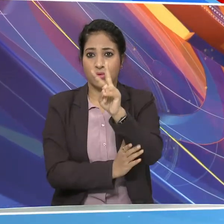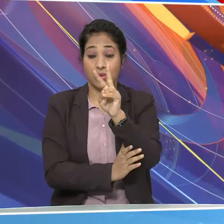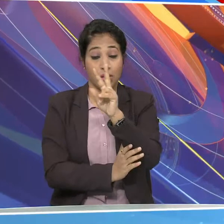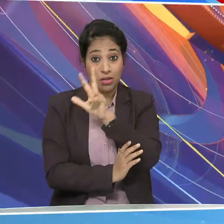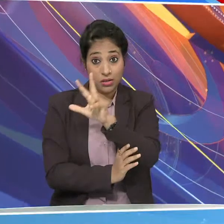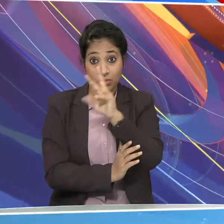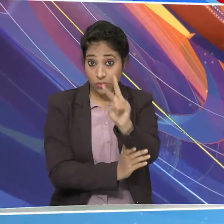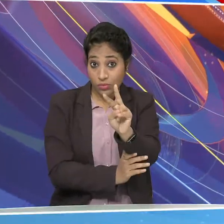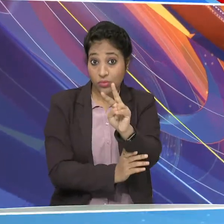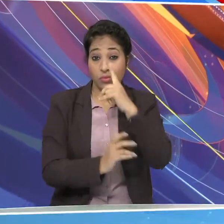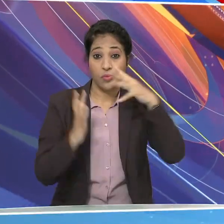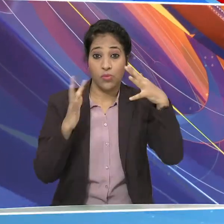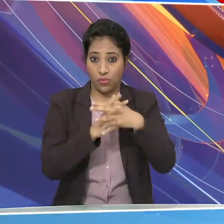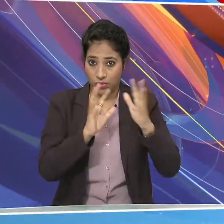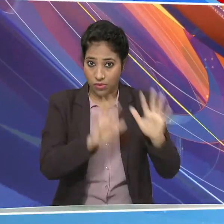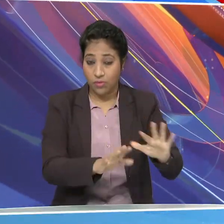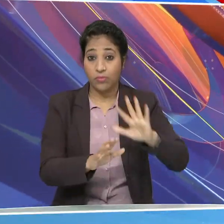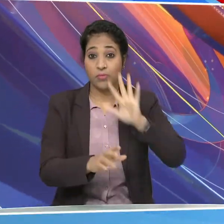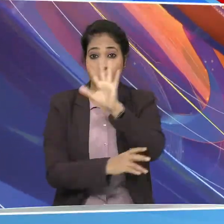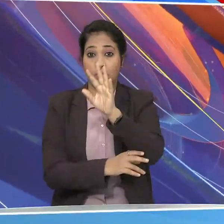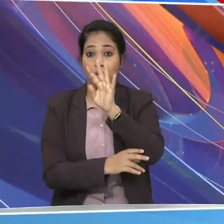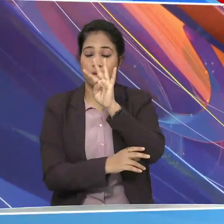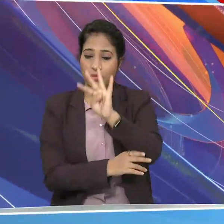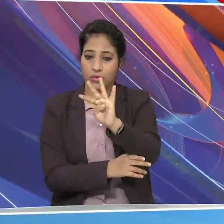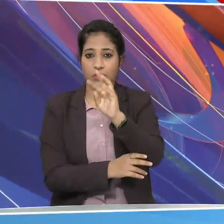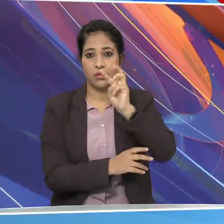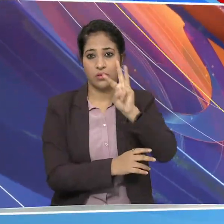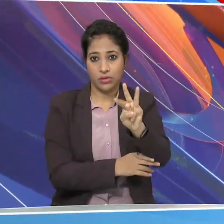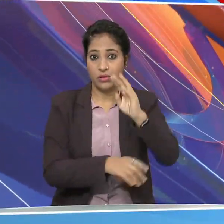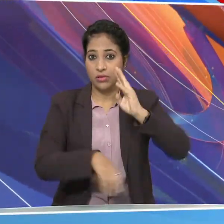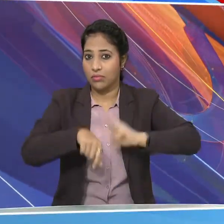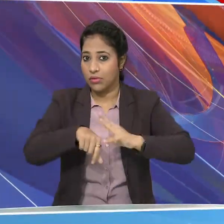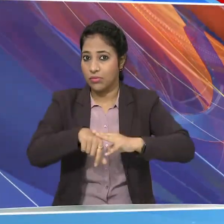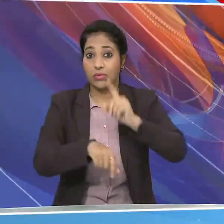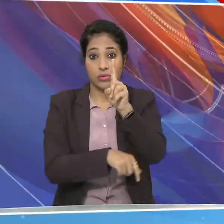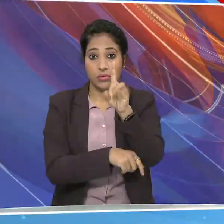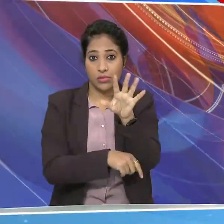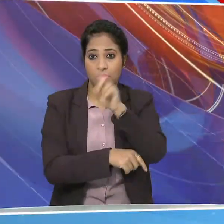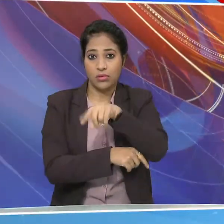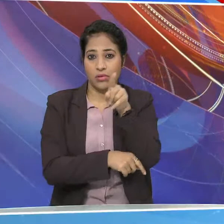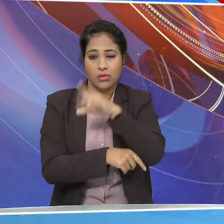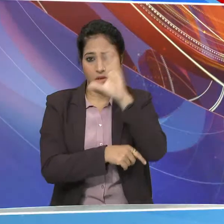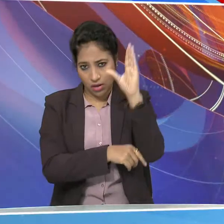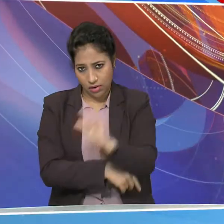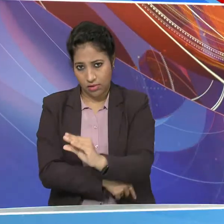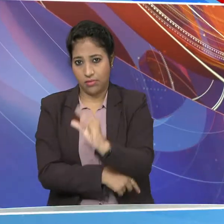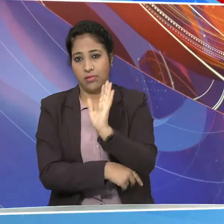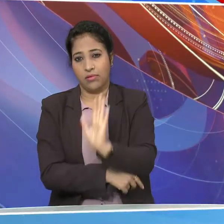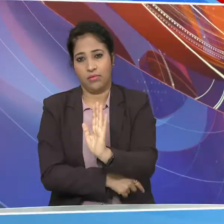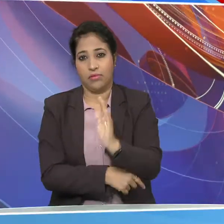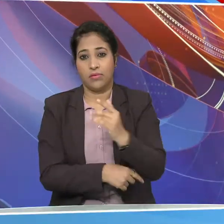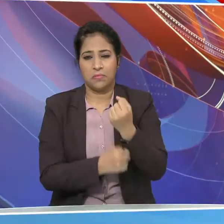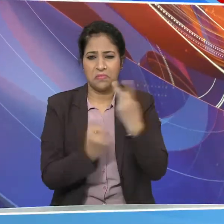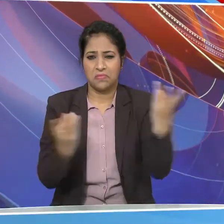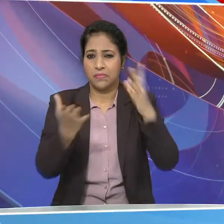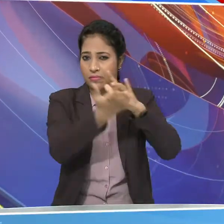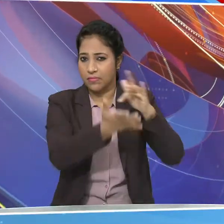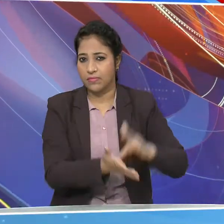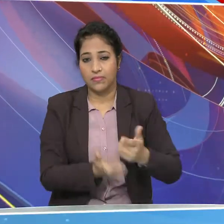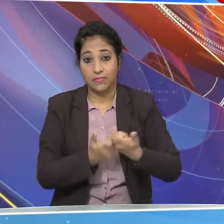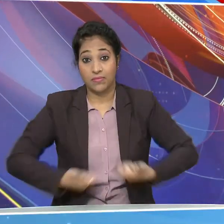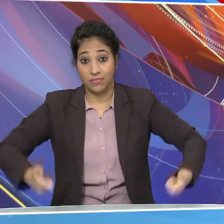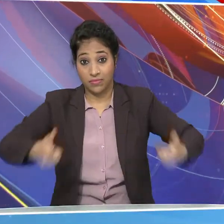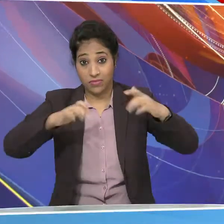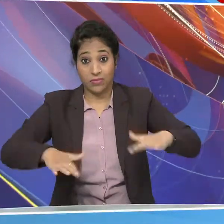सदस्य है जो कुल 543 सदस्यों का 15 प्रतीशत से भी कम है कई राज्ये वधान